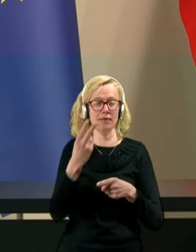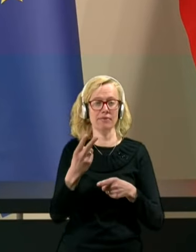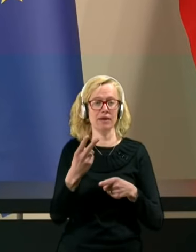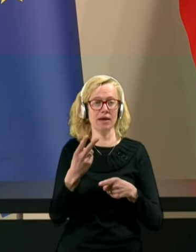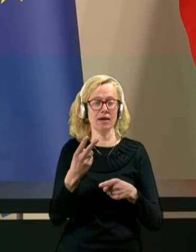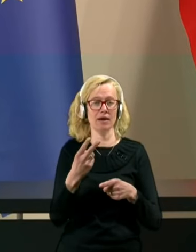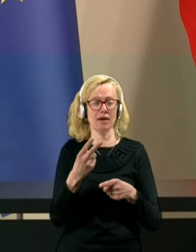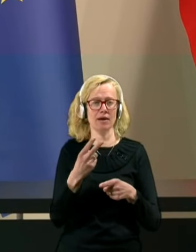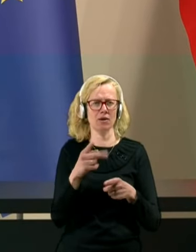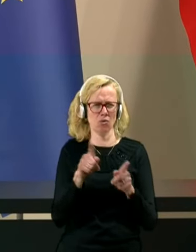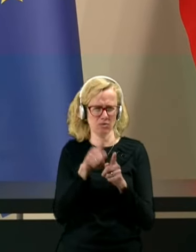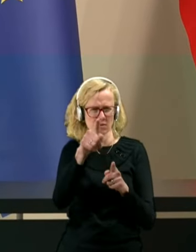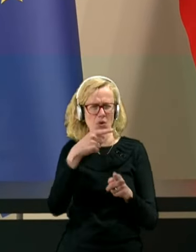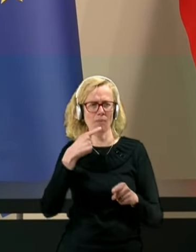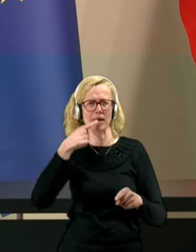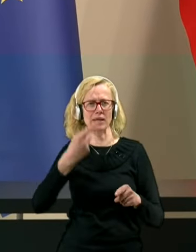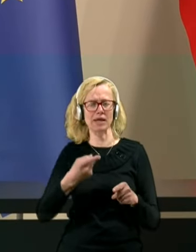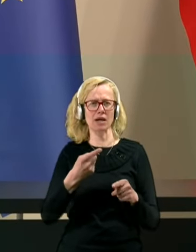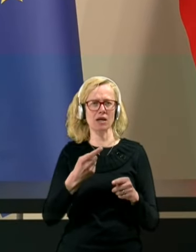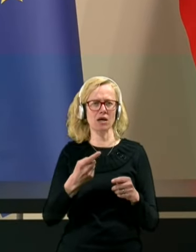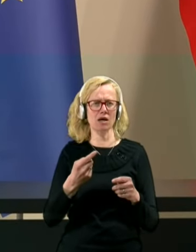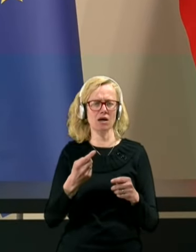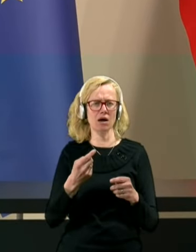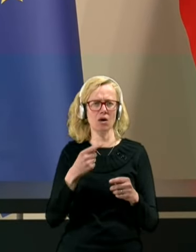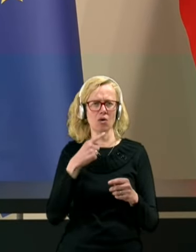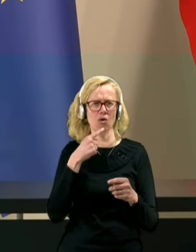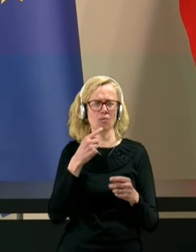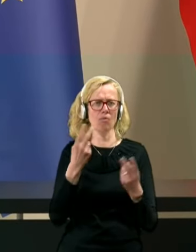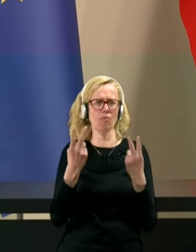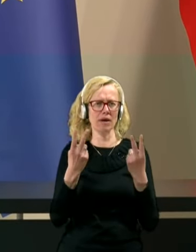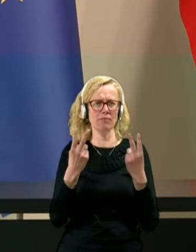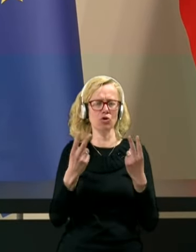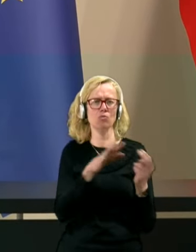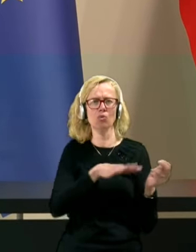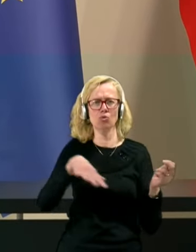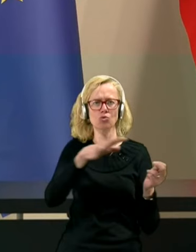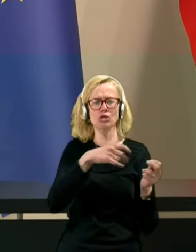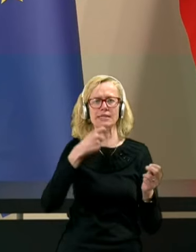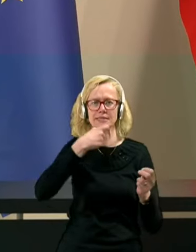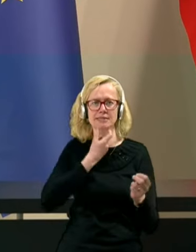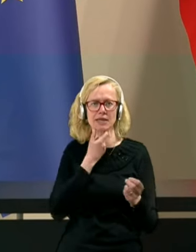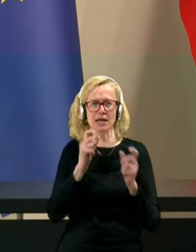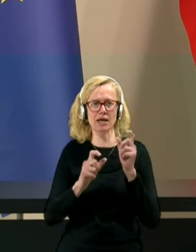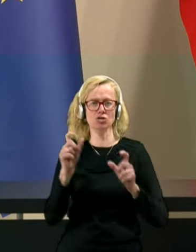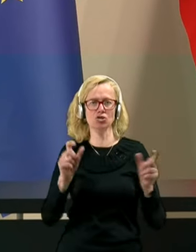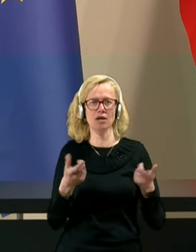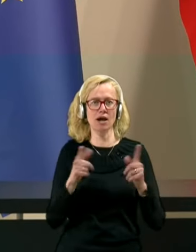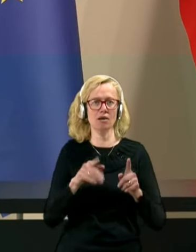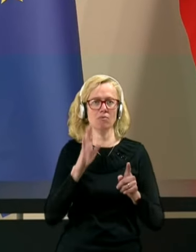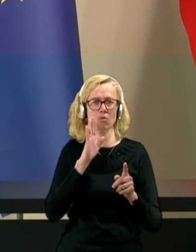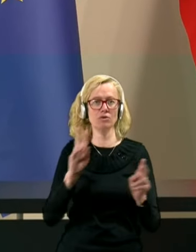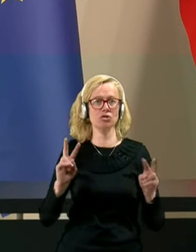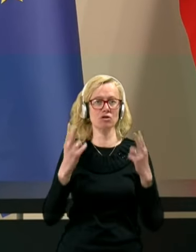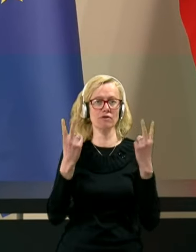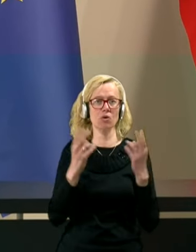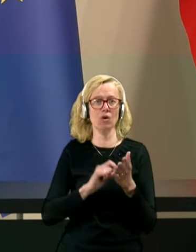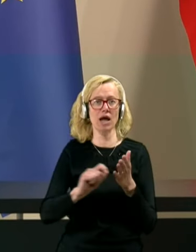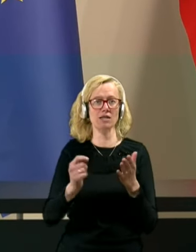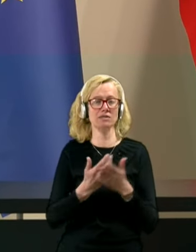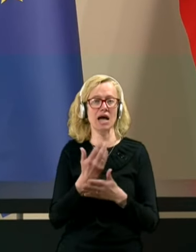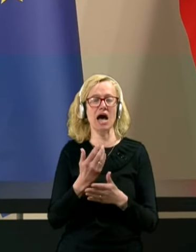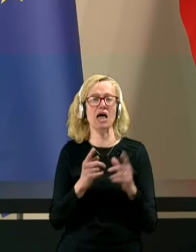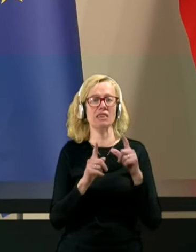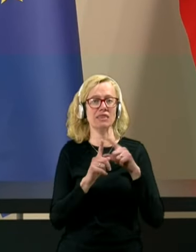koliko ste omenjali tudi pomembnost tega področja starejših, ali bo zaživel urad za